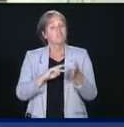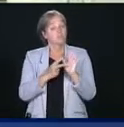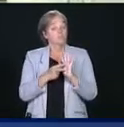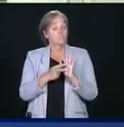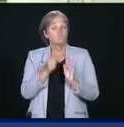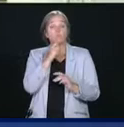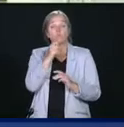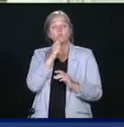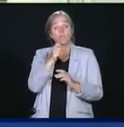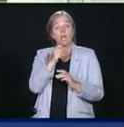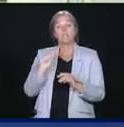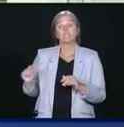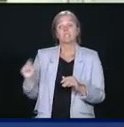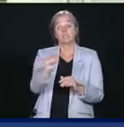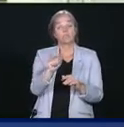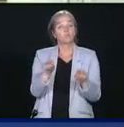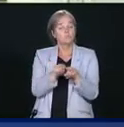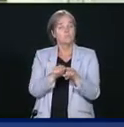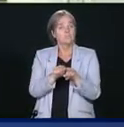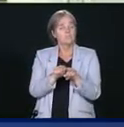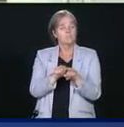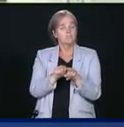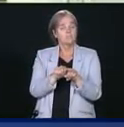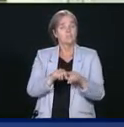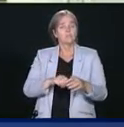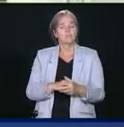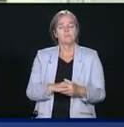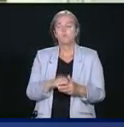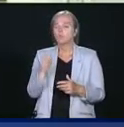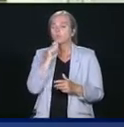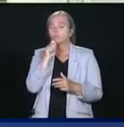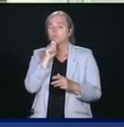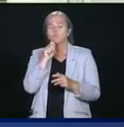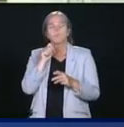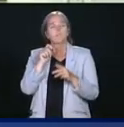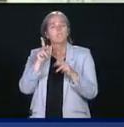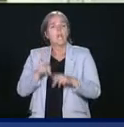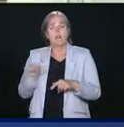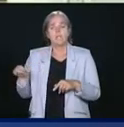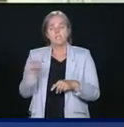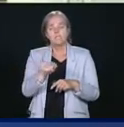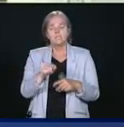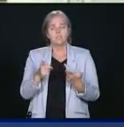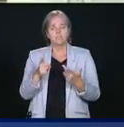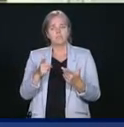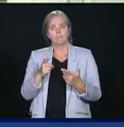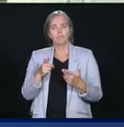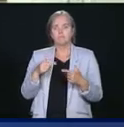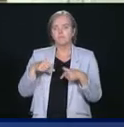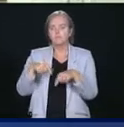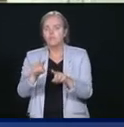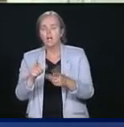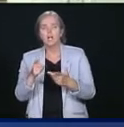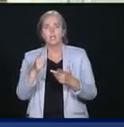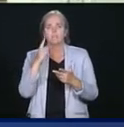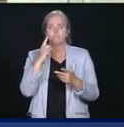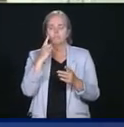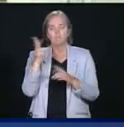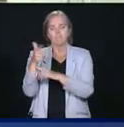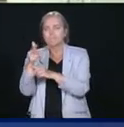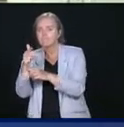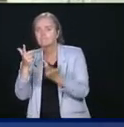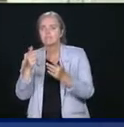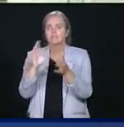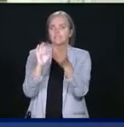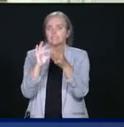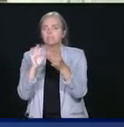journalistes qui doivent être en mesure de faire leur travail en première ligne pour révéler la vérité et raconter les histoires que nous devons